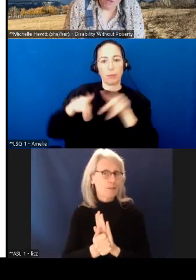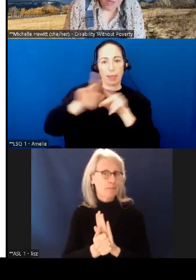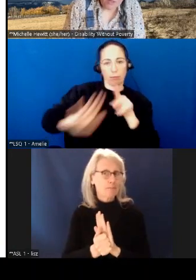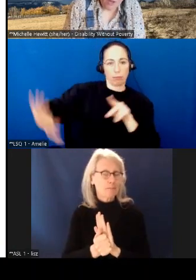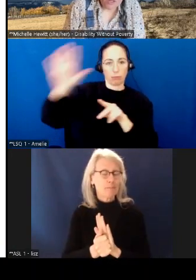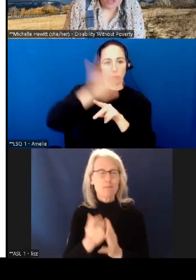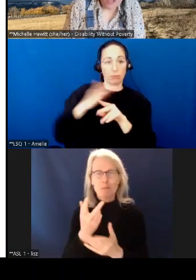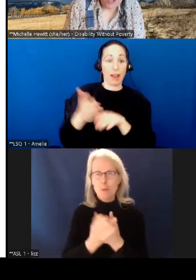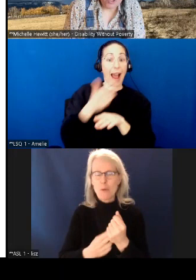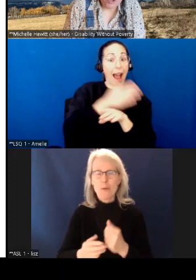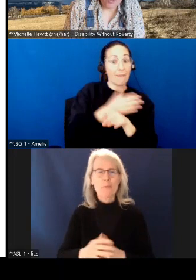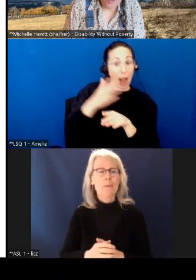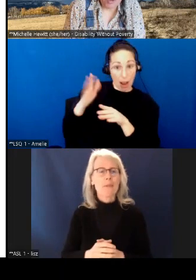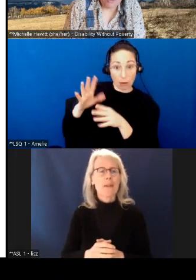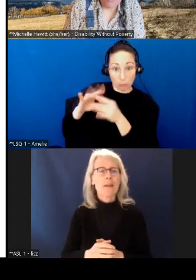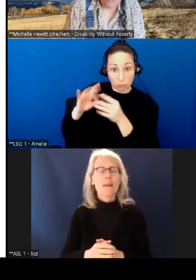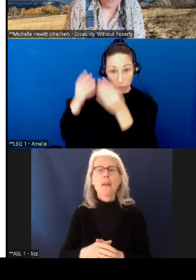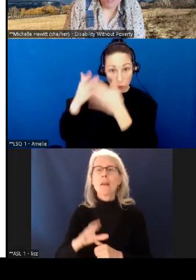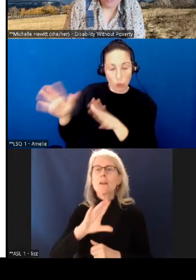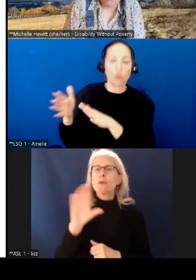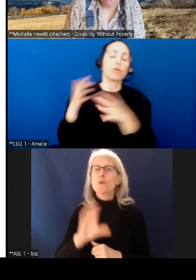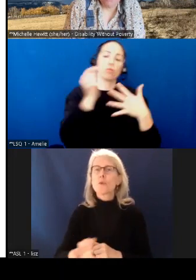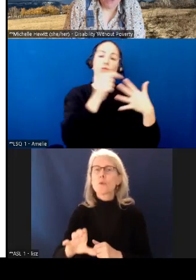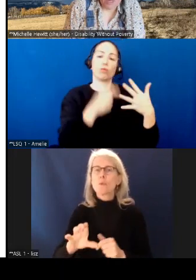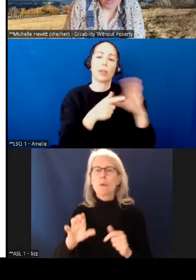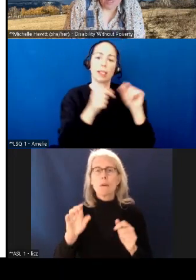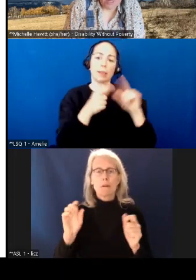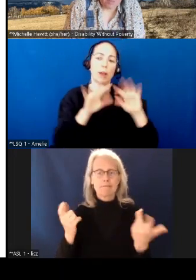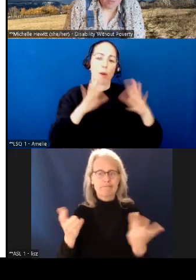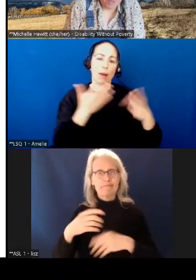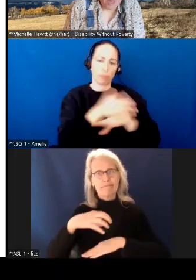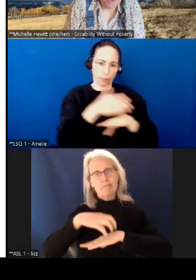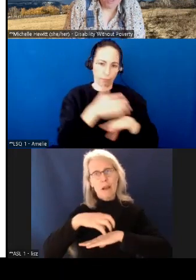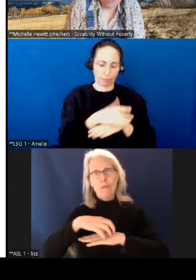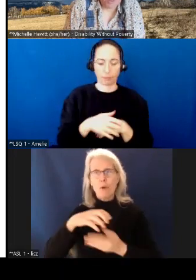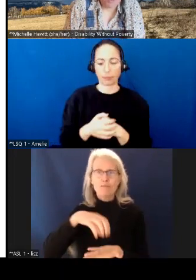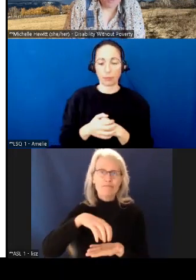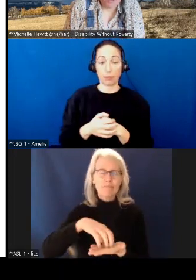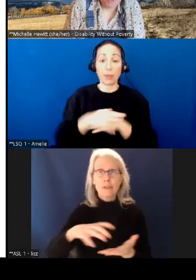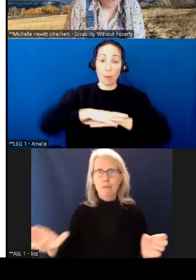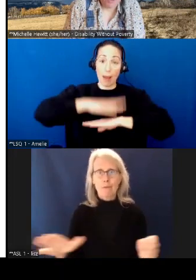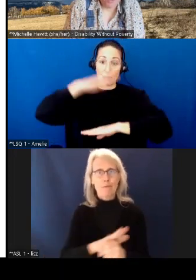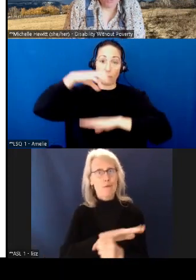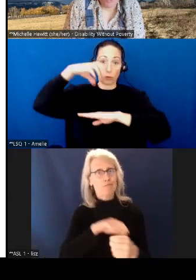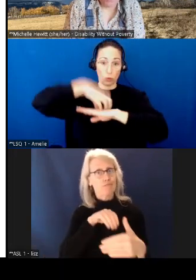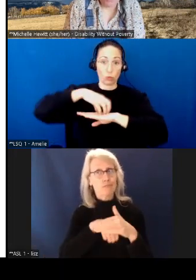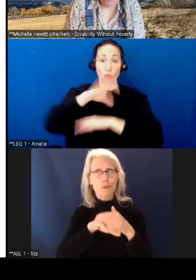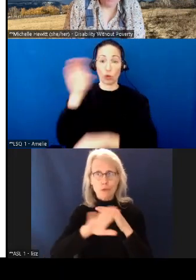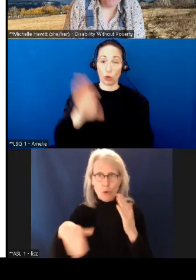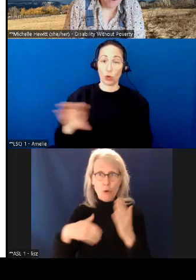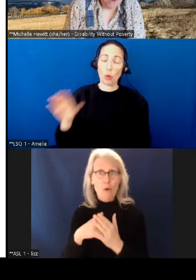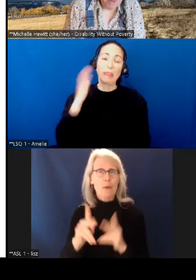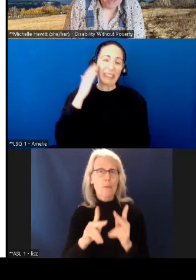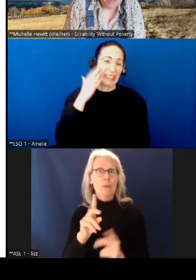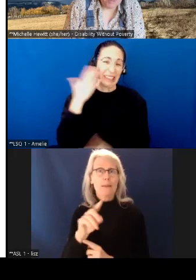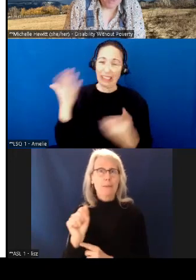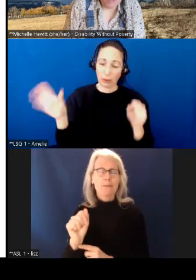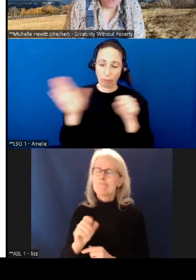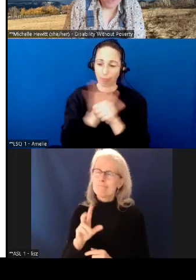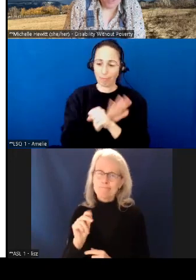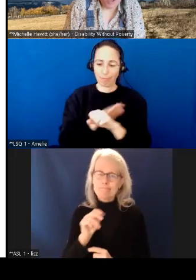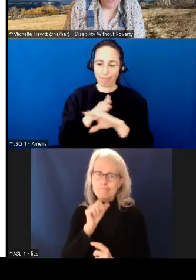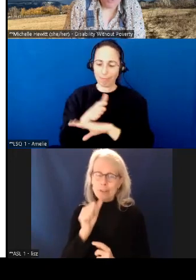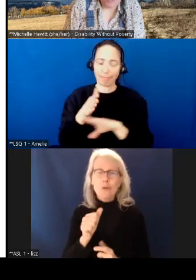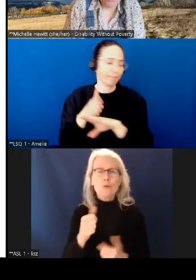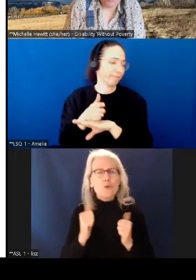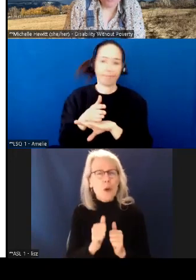des fonctionnalités d'accessibilité. Nous reconnaissons pleinement que la plateforme Zoom n'est pas complètement